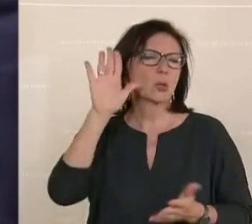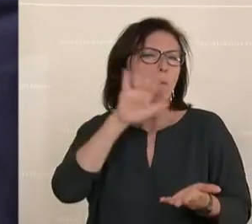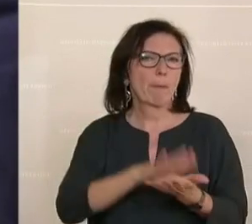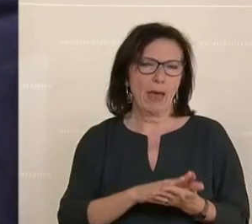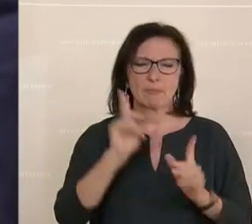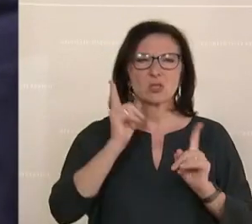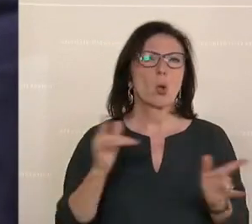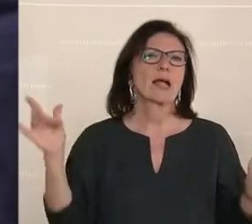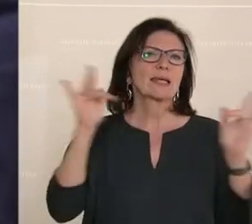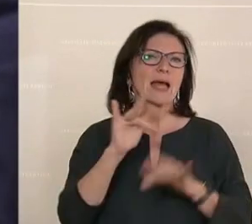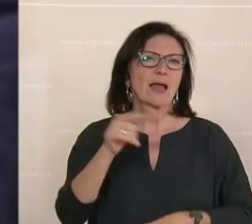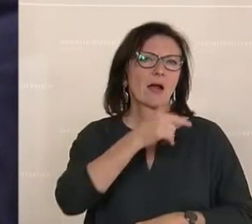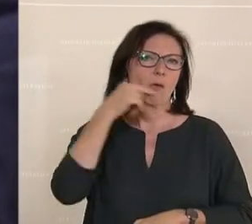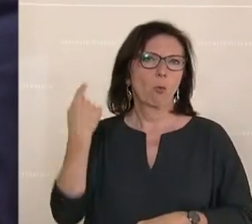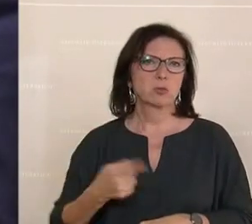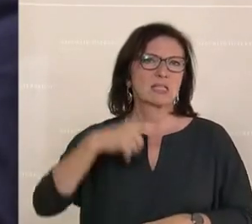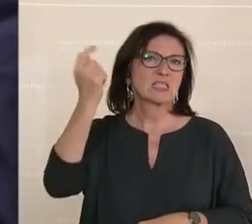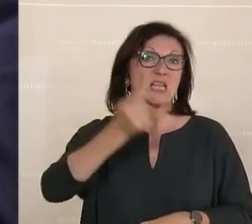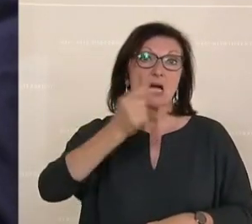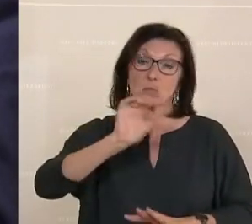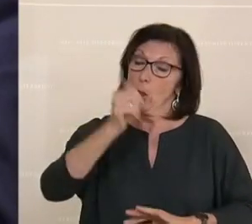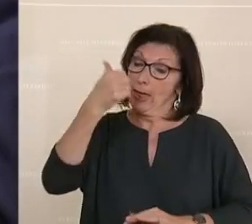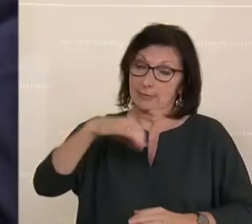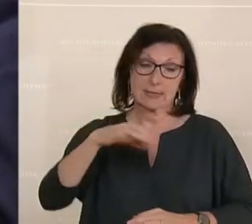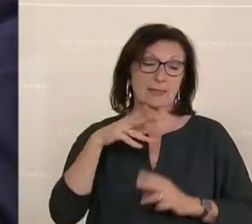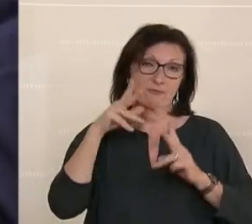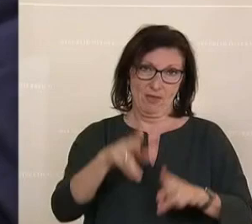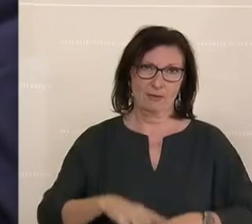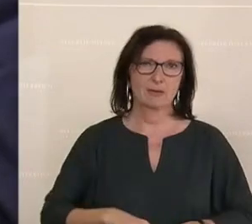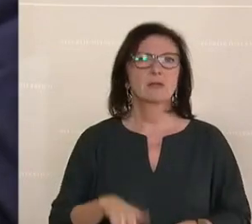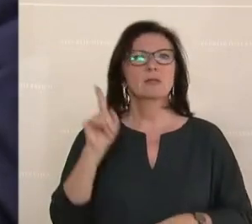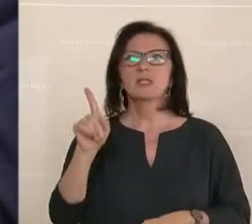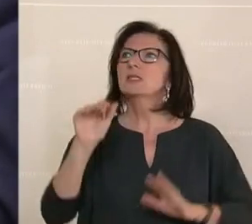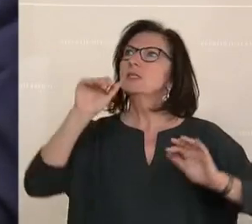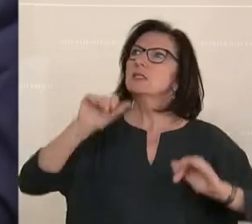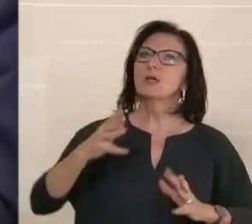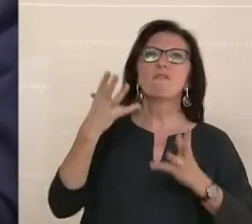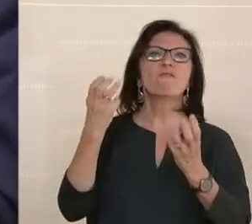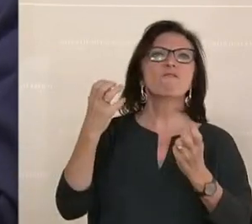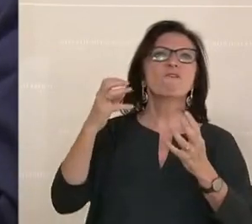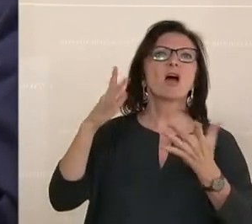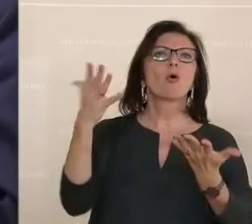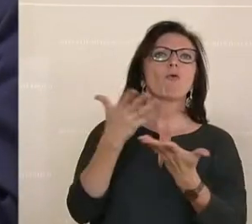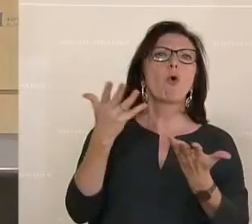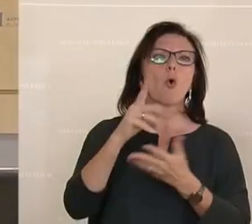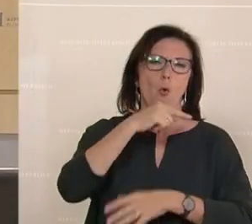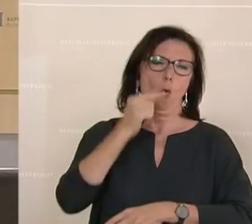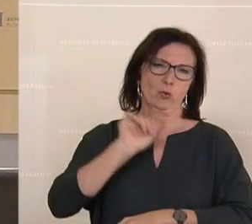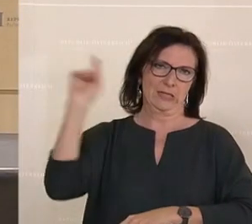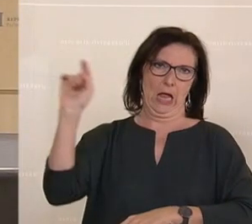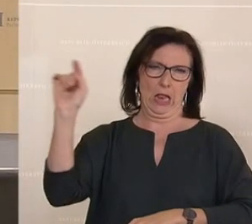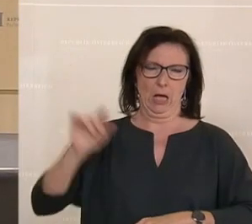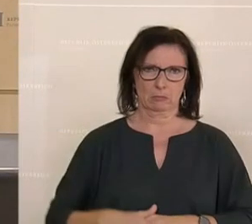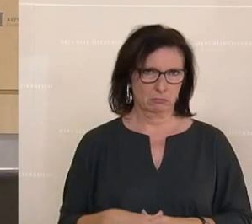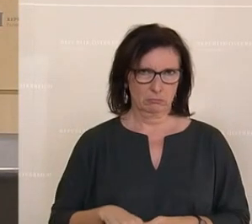Russland ist alternativlos. Sie wirken da, wo sie wirken müssen, in Russland. Und wer